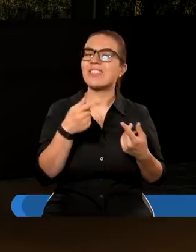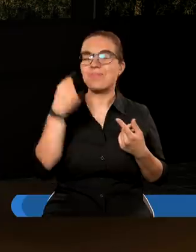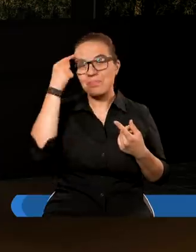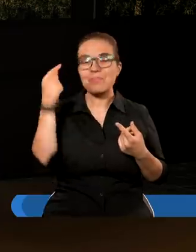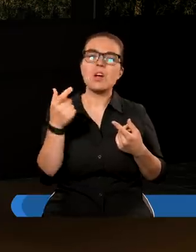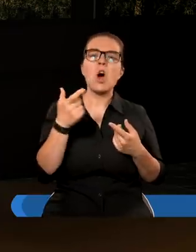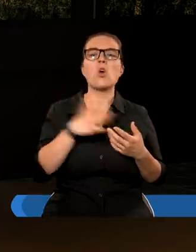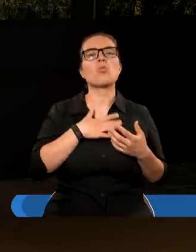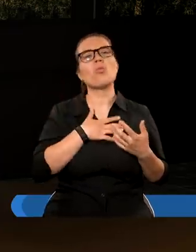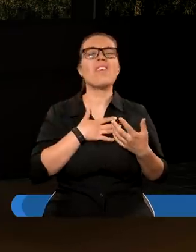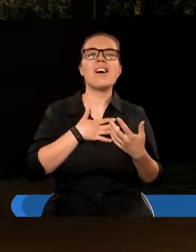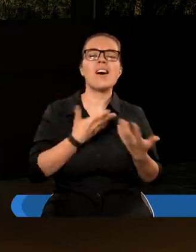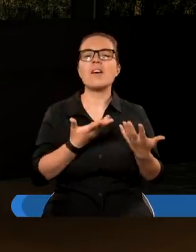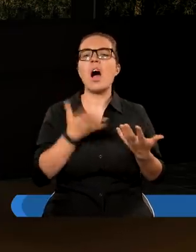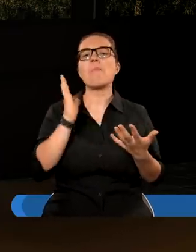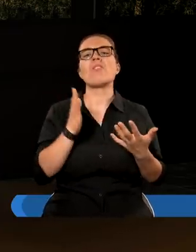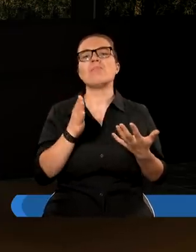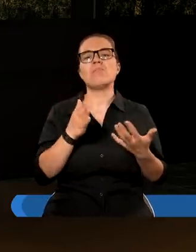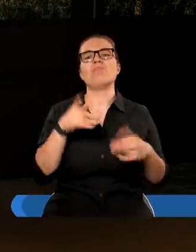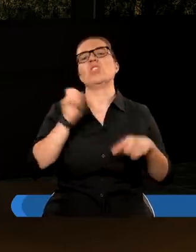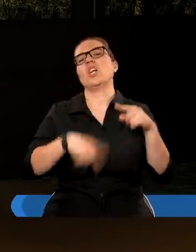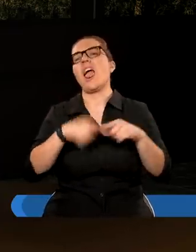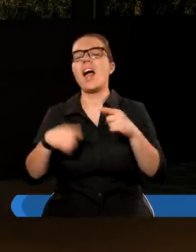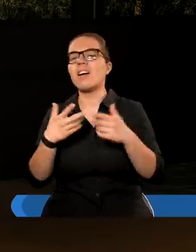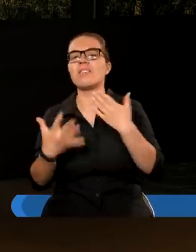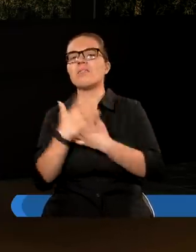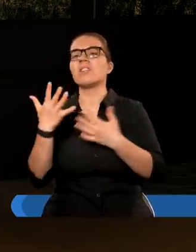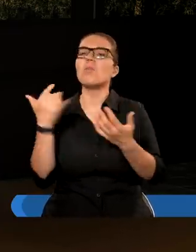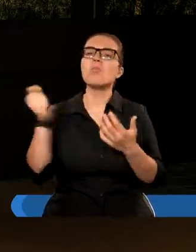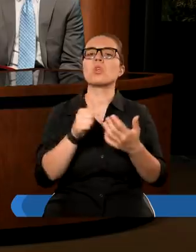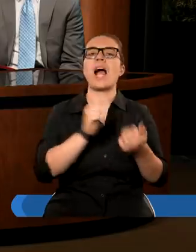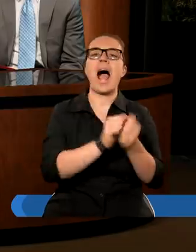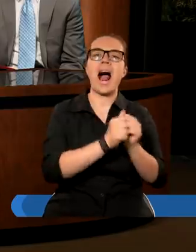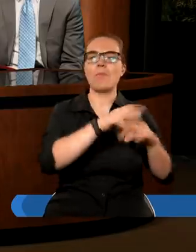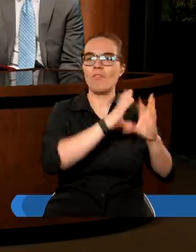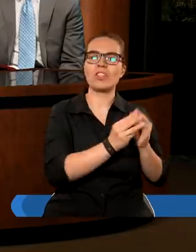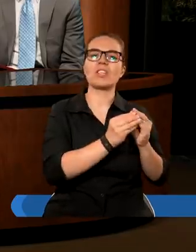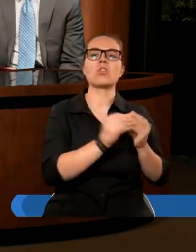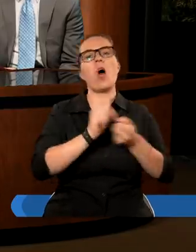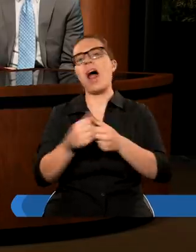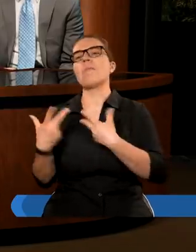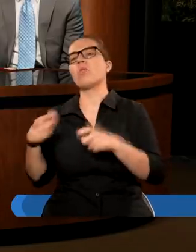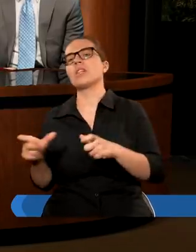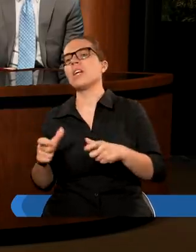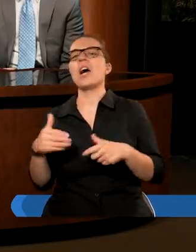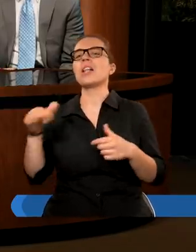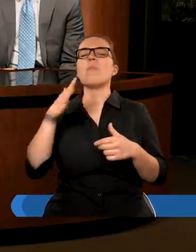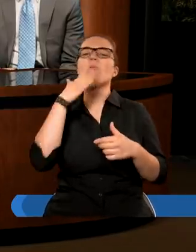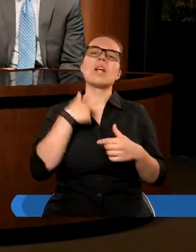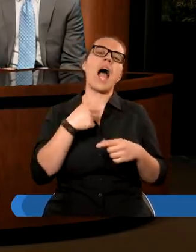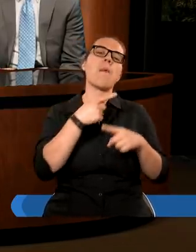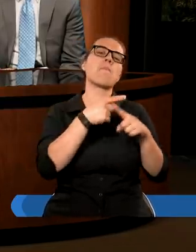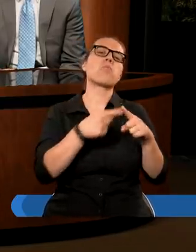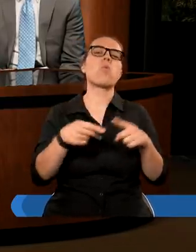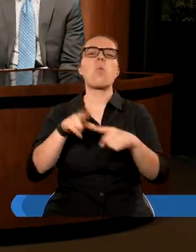twoja nadzieja nie będzie spełniona. Albo wszystko, albo nic. Nie można powiedzieć, że jestem w połowie chrześcijaninem, w połowie naświadowcą